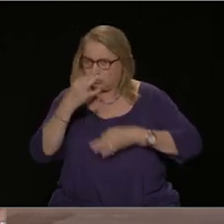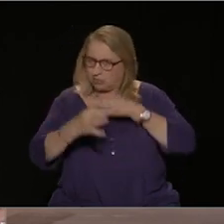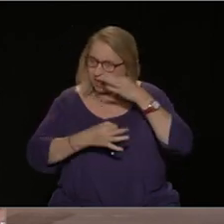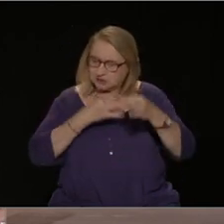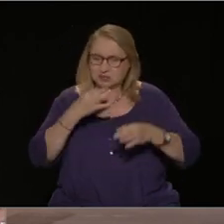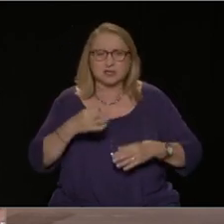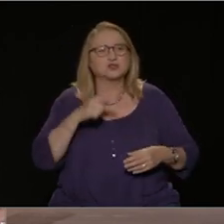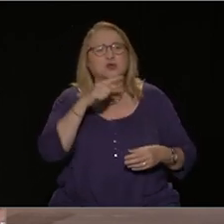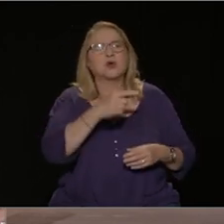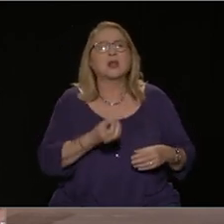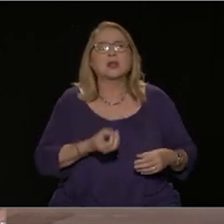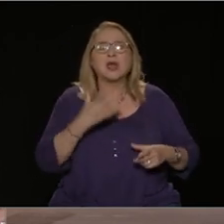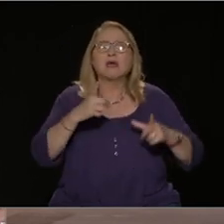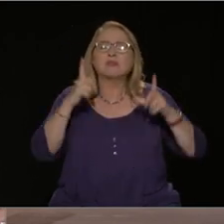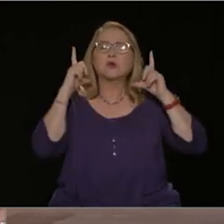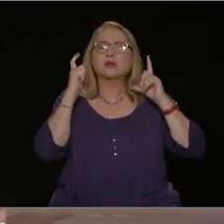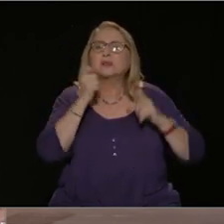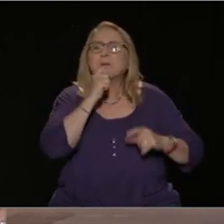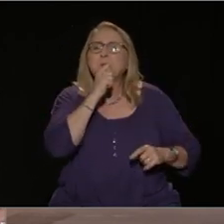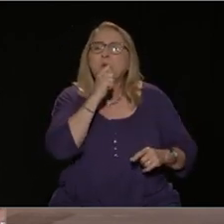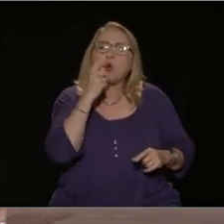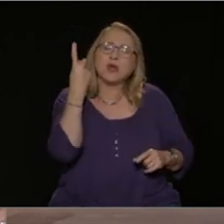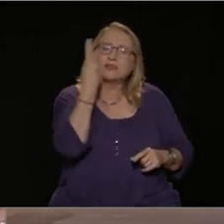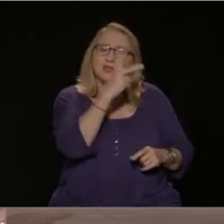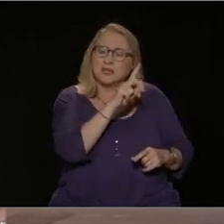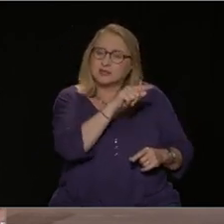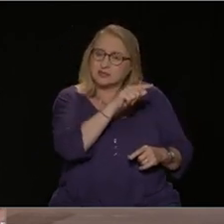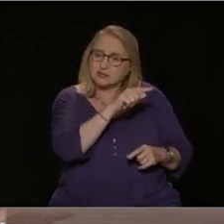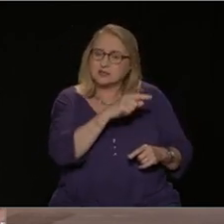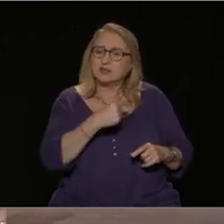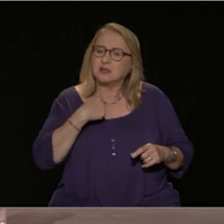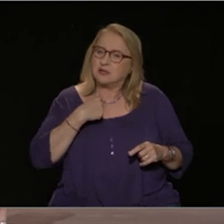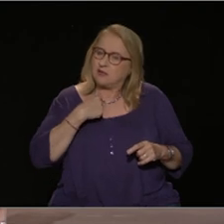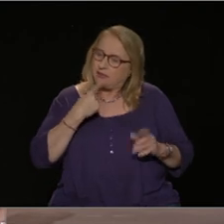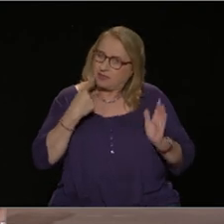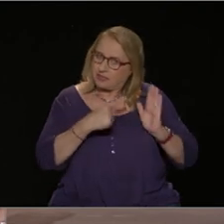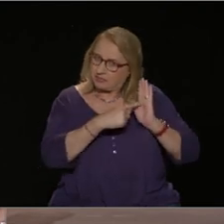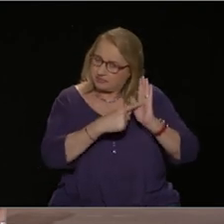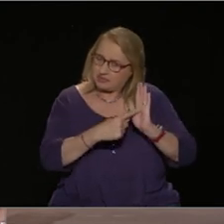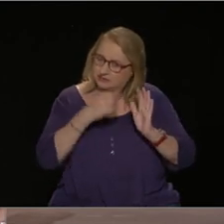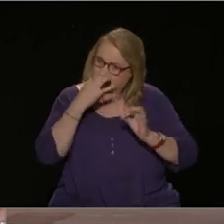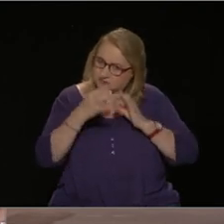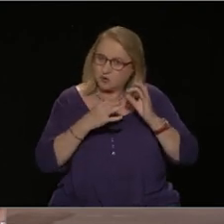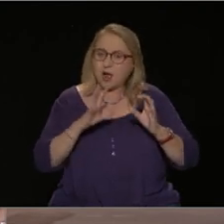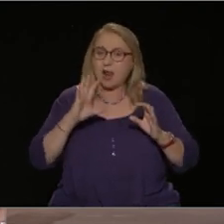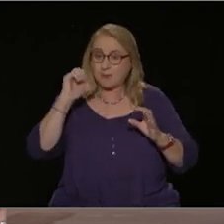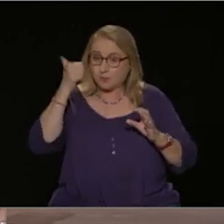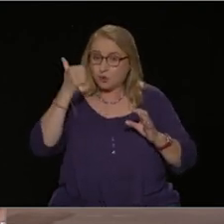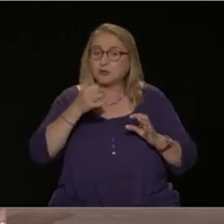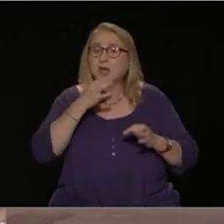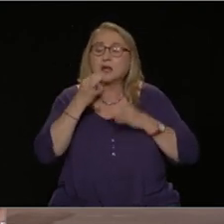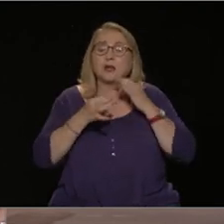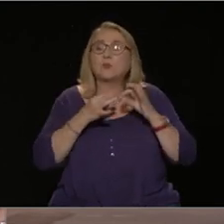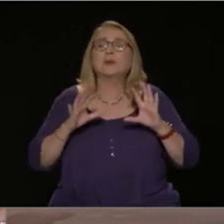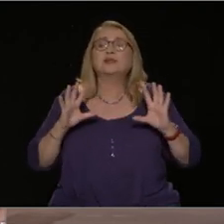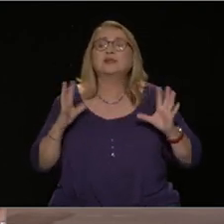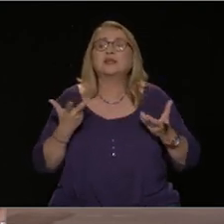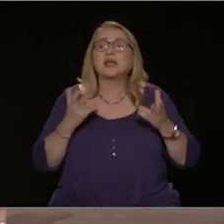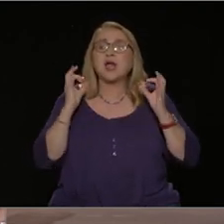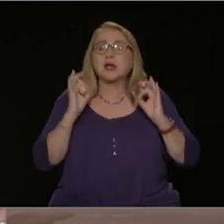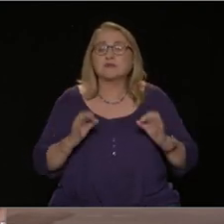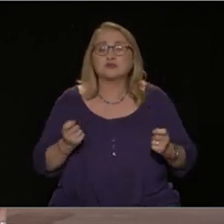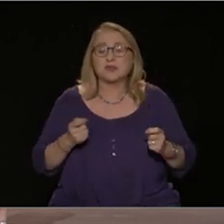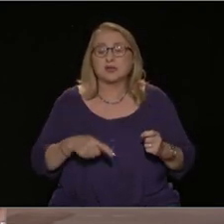Ελλάδα. Πρέπει όμως να συμπληρώσουμε δύο-τρία πράγματα για την κατάσταση που διαμορφώνεται εν ώψη των καλπών στις 25